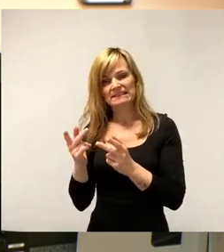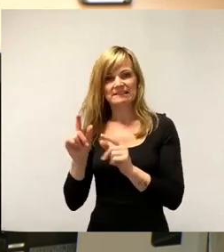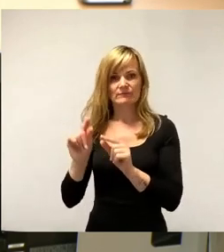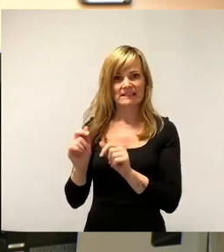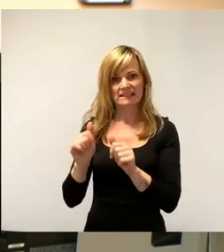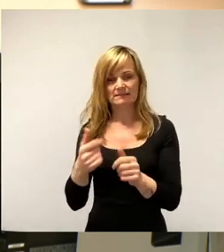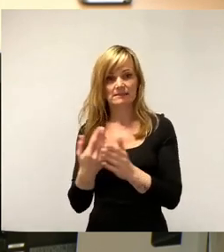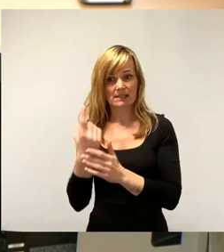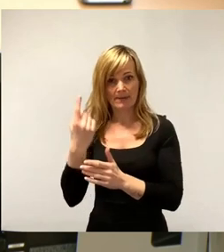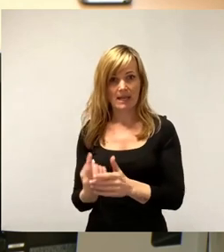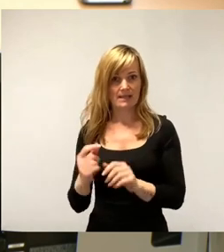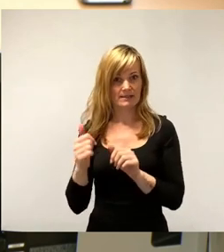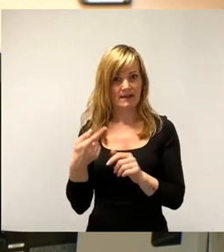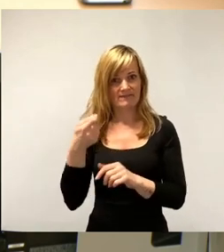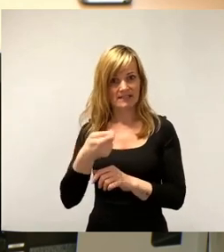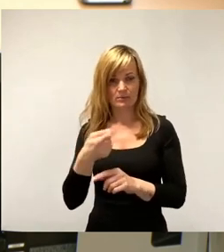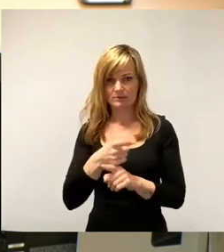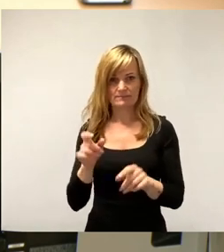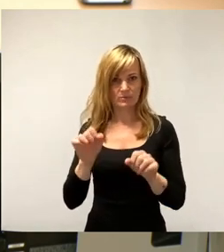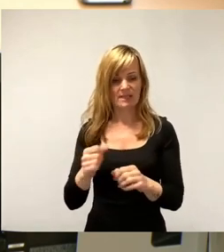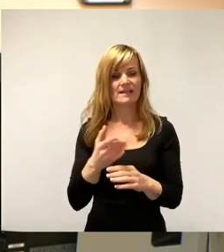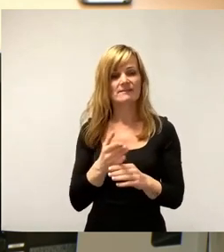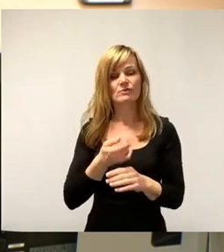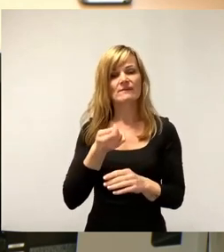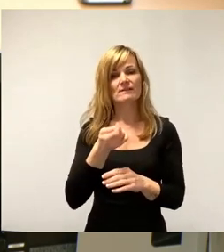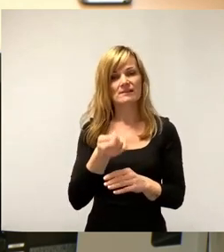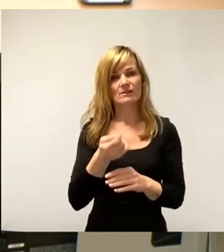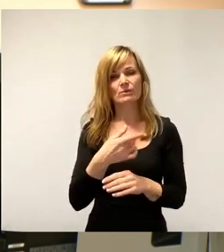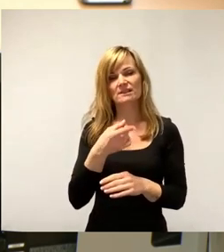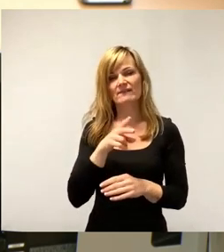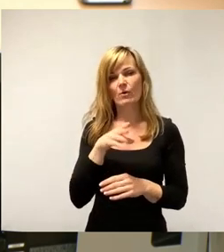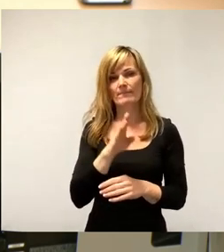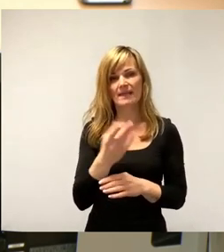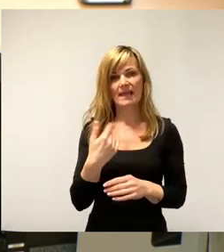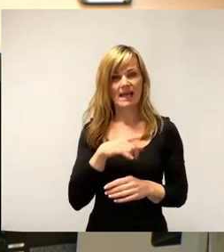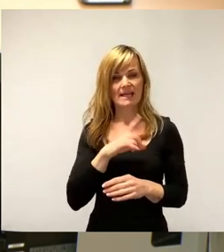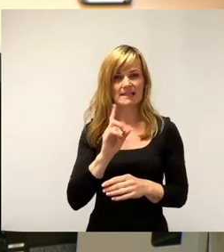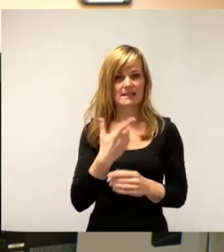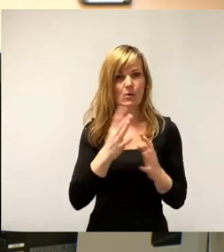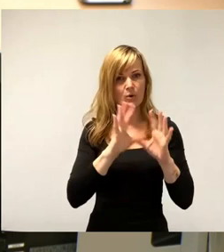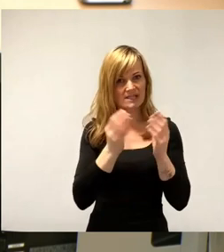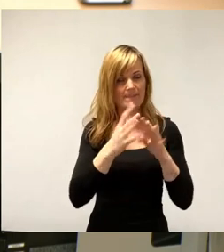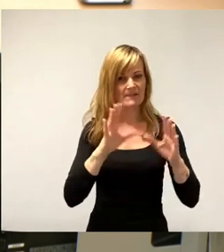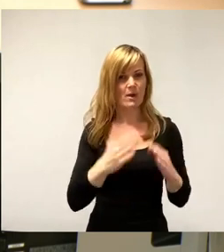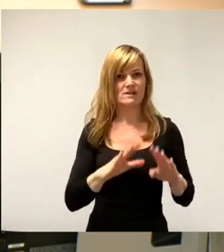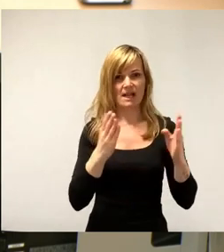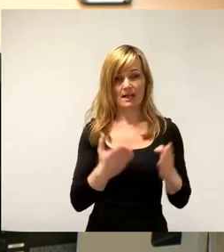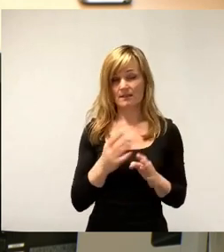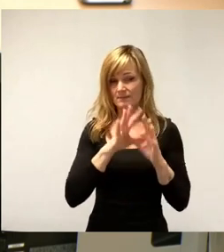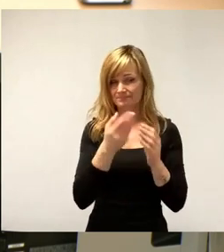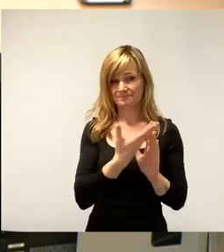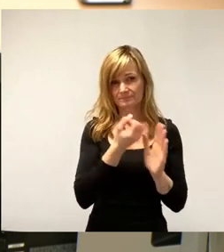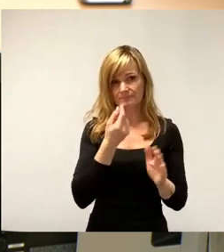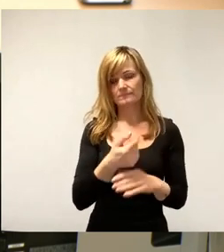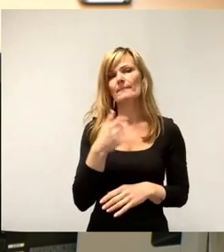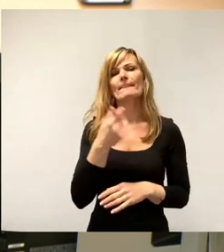Im Grundsatz ist die Zwischenfinanzierung seitens DVB ja auch Geld aus dem Gesamthaushalt. Man muss sich ja überlegen, TWD bekommt